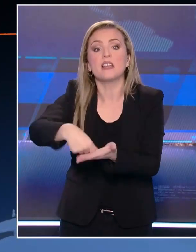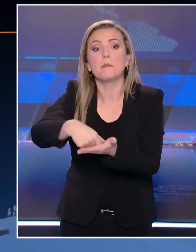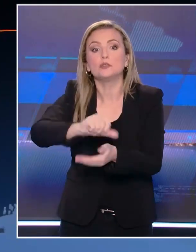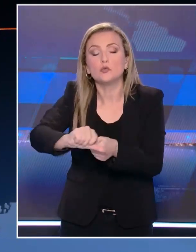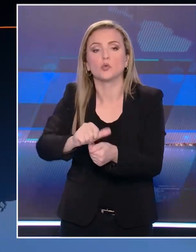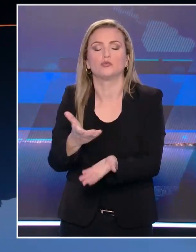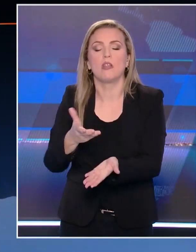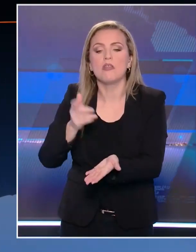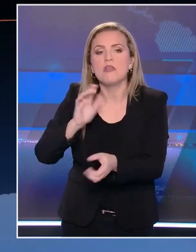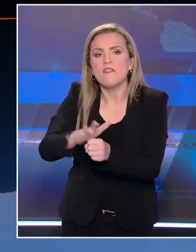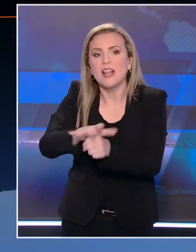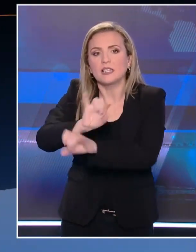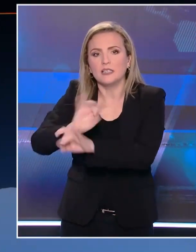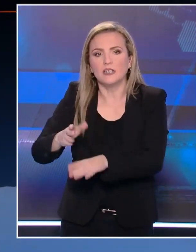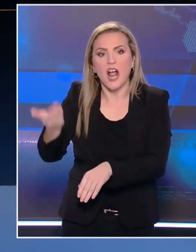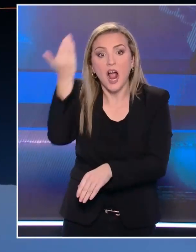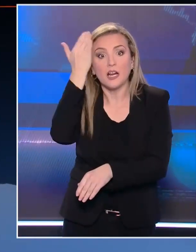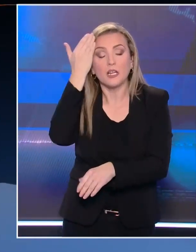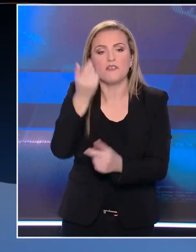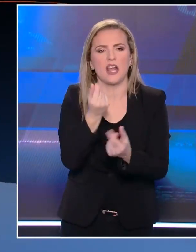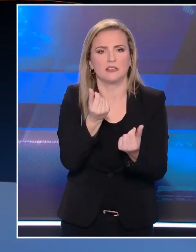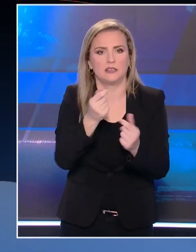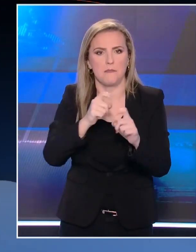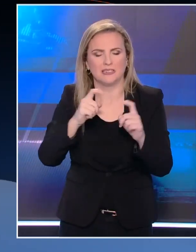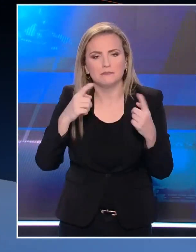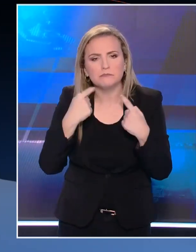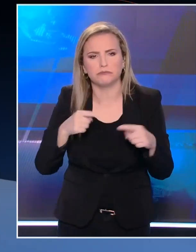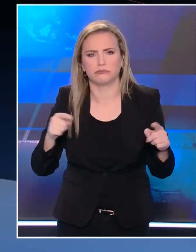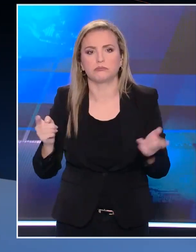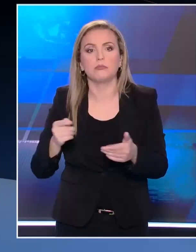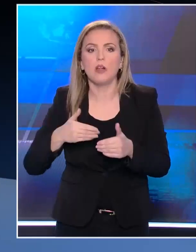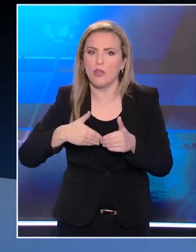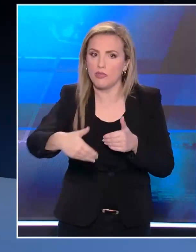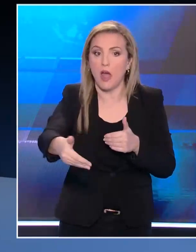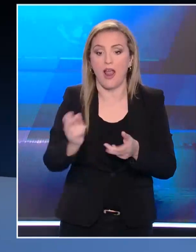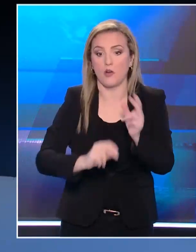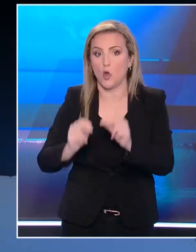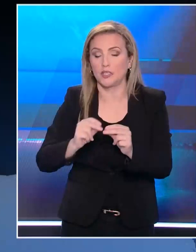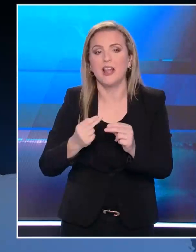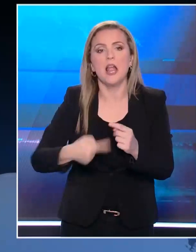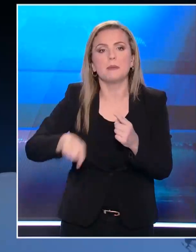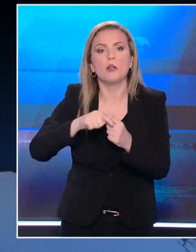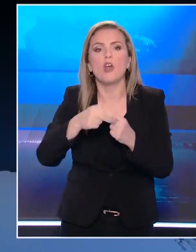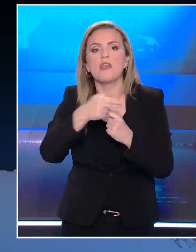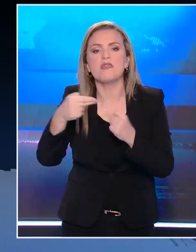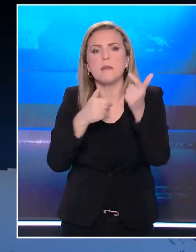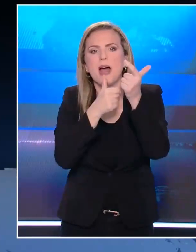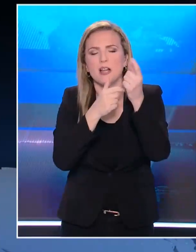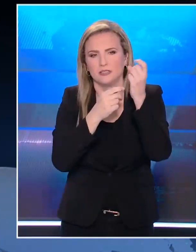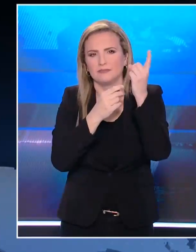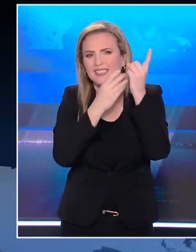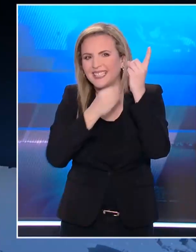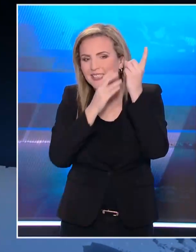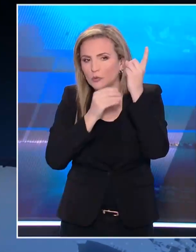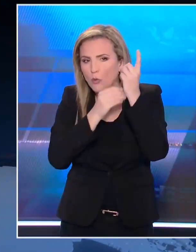Την ώρα που το υψηλό κόστος ζωής και οι ακρίβοι αβρίσκονται ψηλά στο δρόμο για τις κάλπες, οι υποκλοπές και η υπόθεση Καλογρίτσα συνεχίζουν να